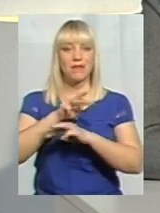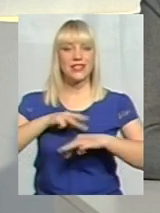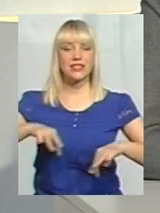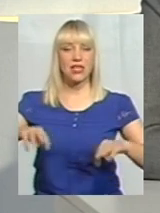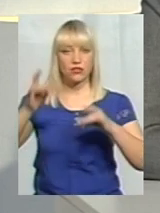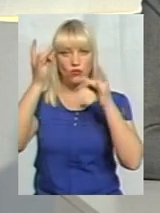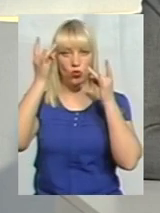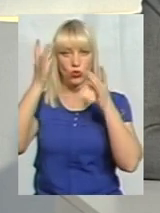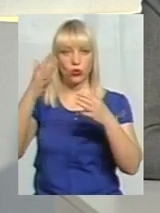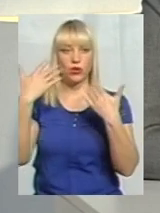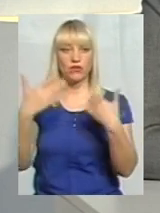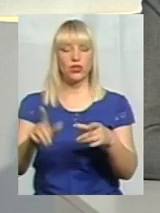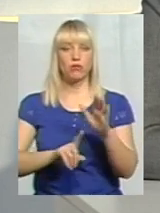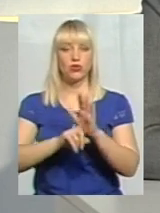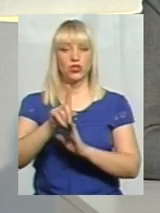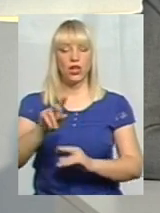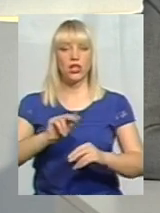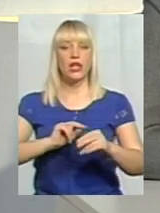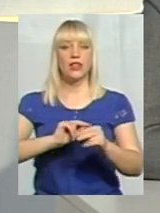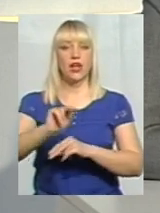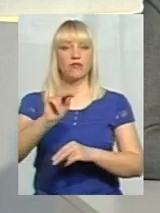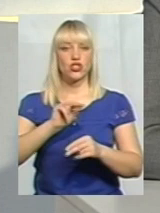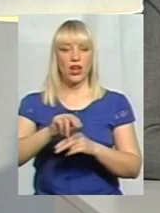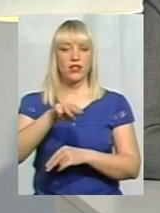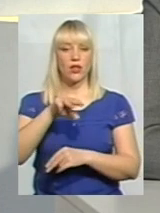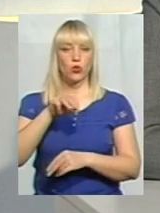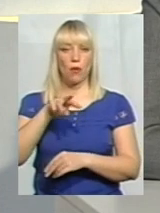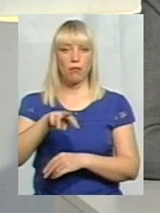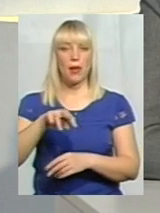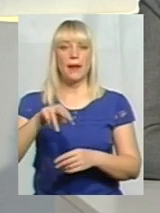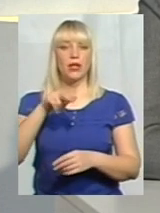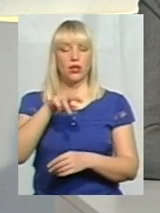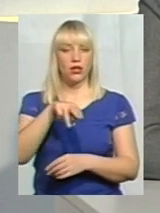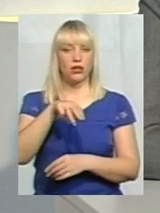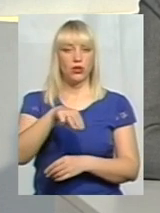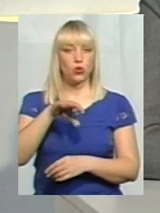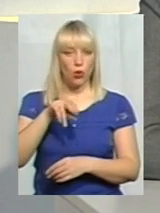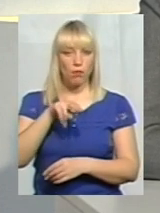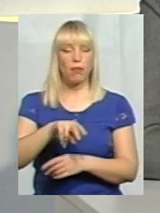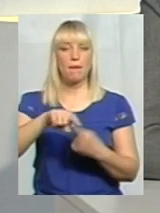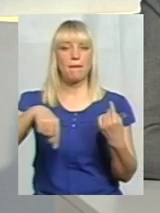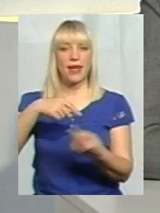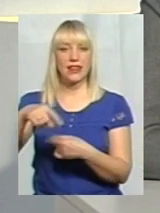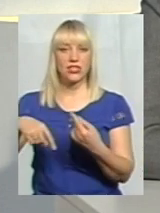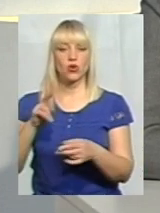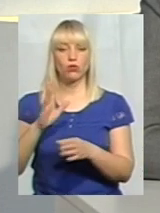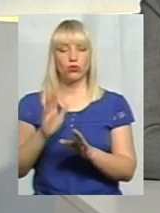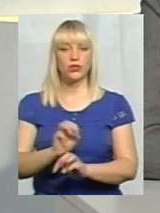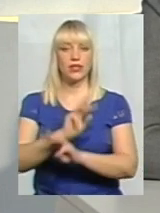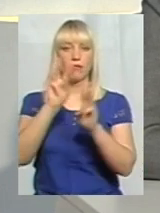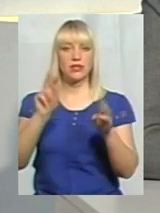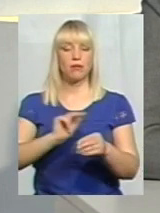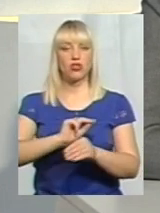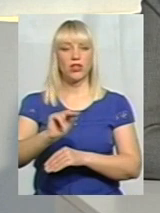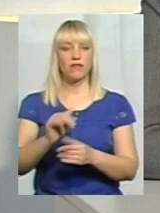саме розпочало навчання топ-менеджерів культури, які будуть забезпечити потім навчання для